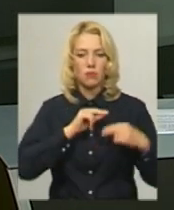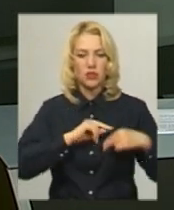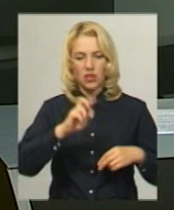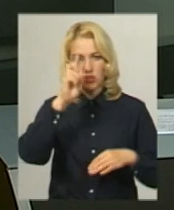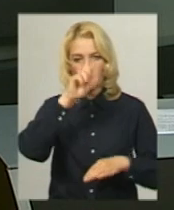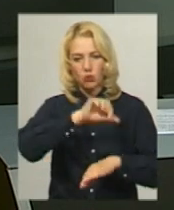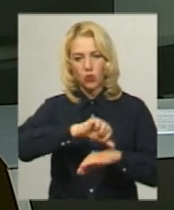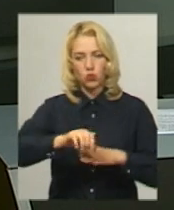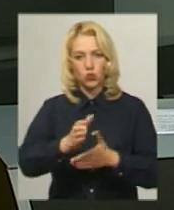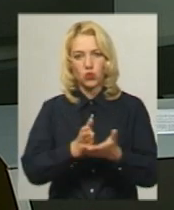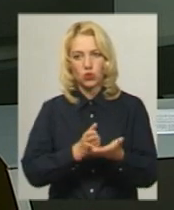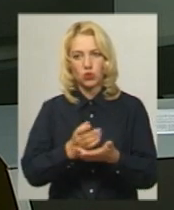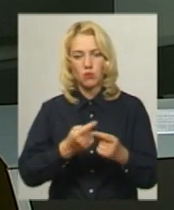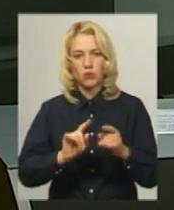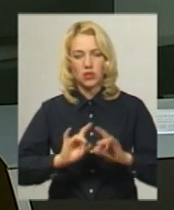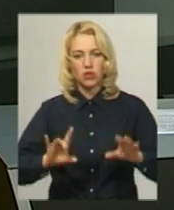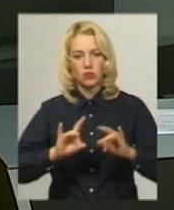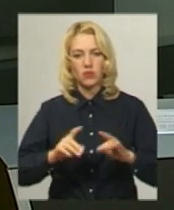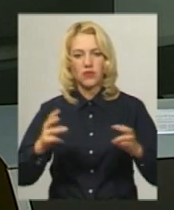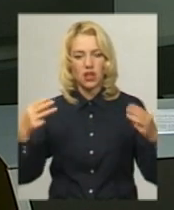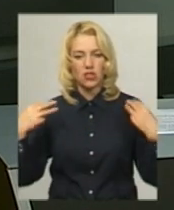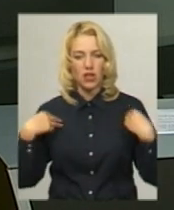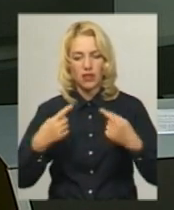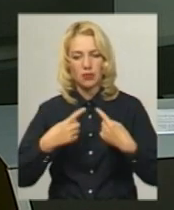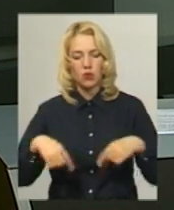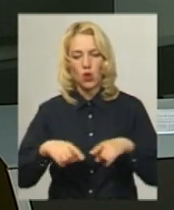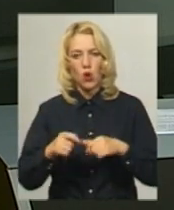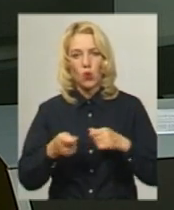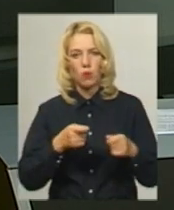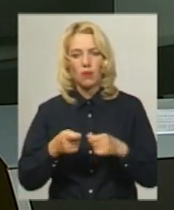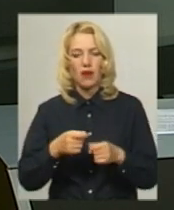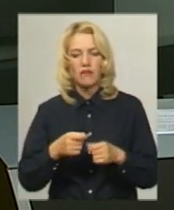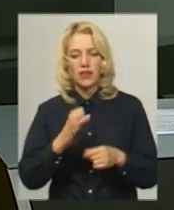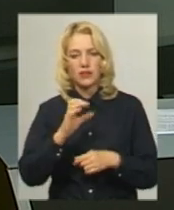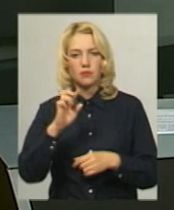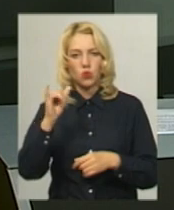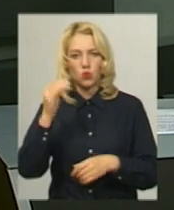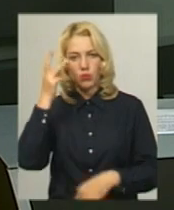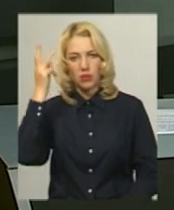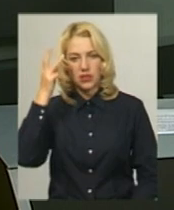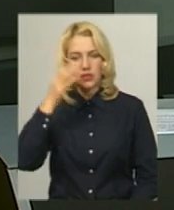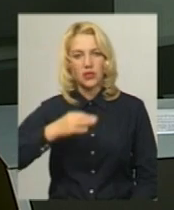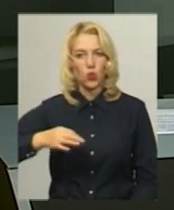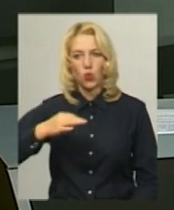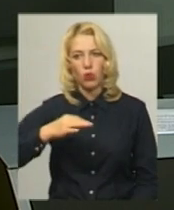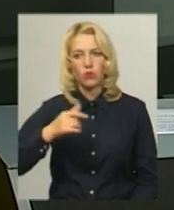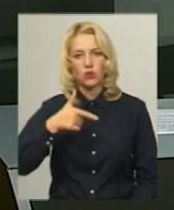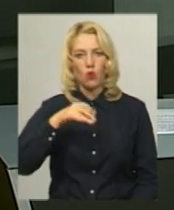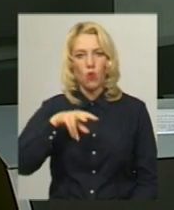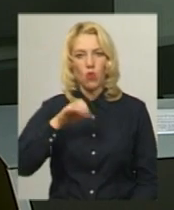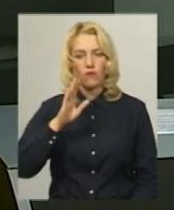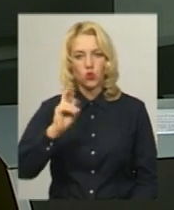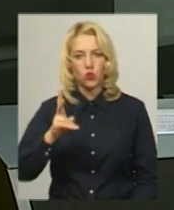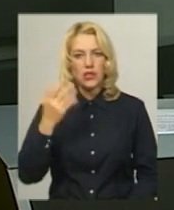прикордонної служби. Про це повідомив начальник підрозділу управління Служби безпеки України у Хмельницькій області Вадим Головчук.